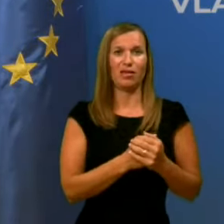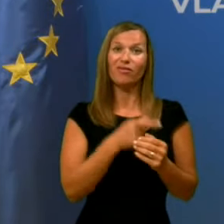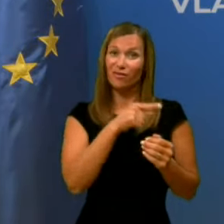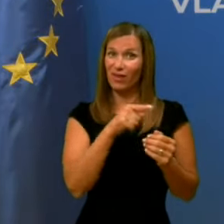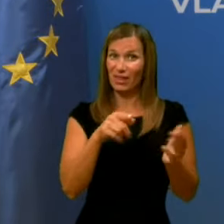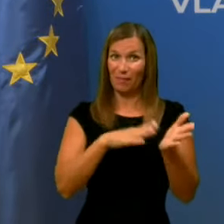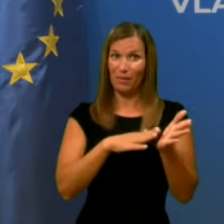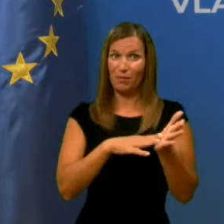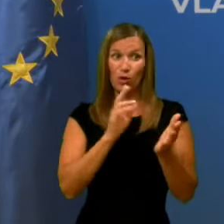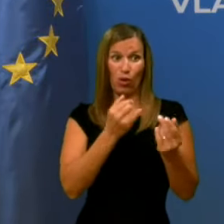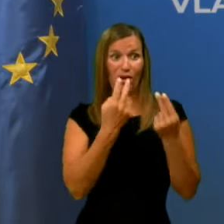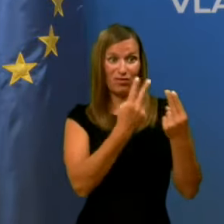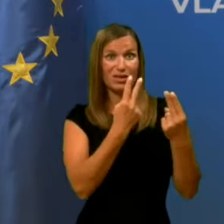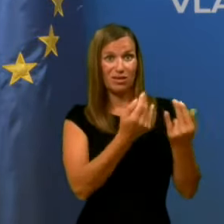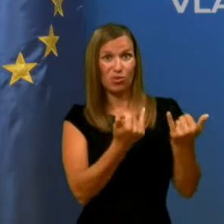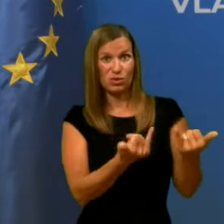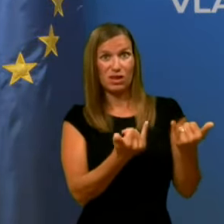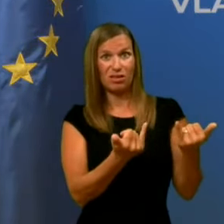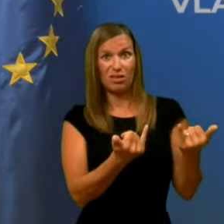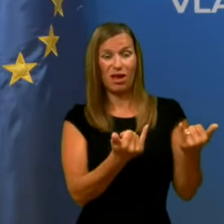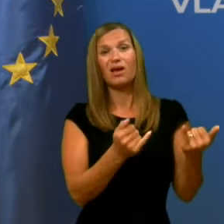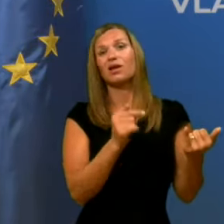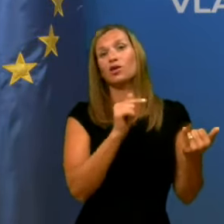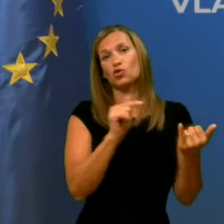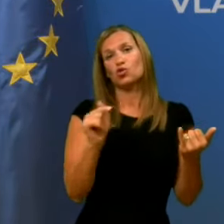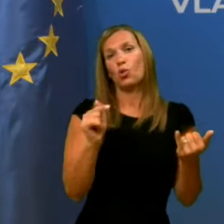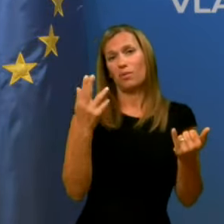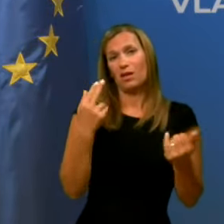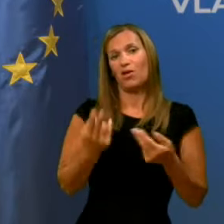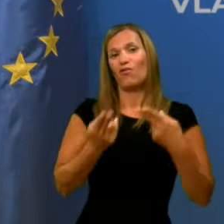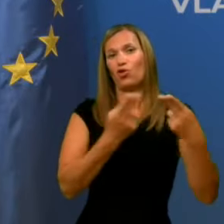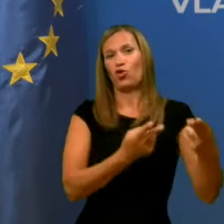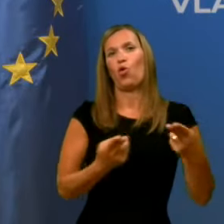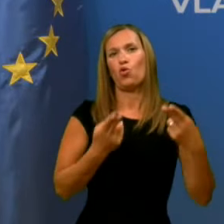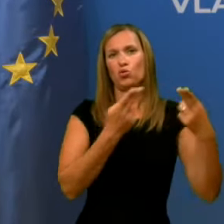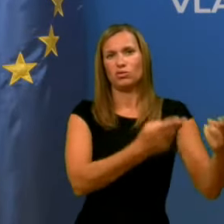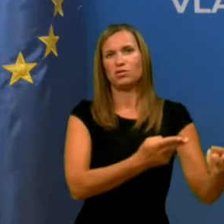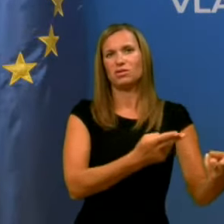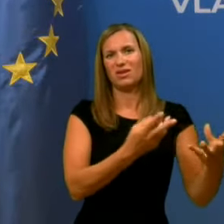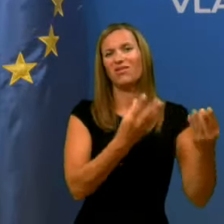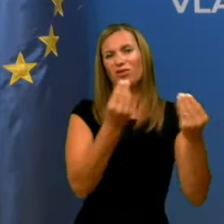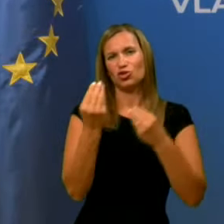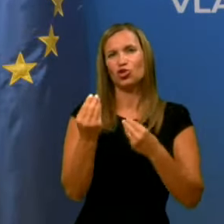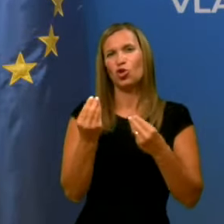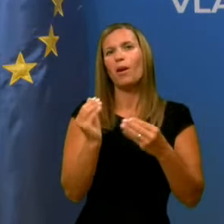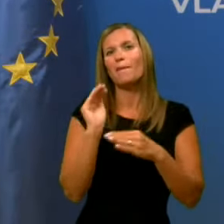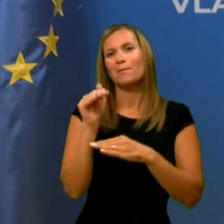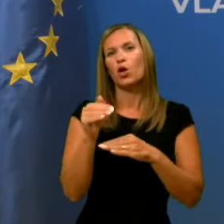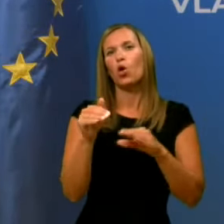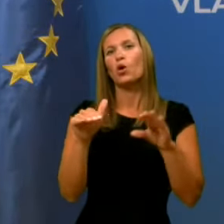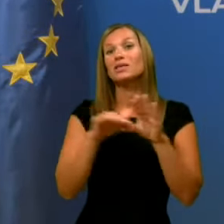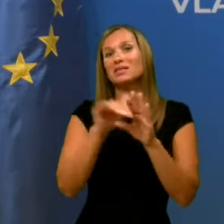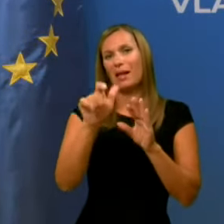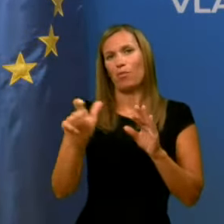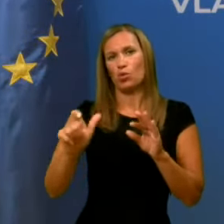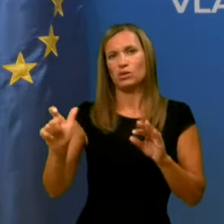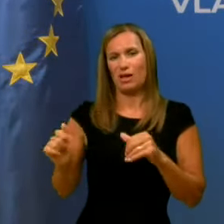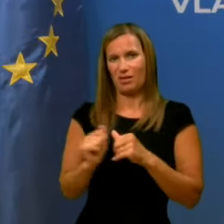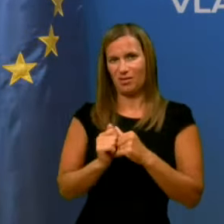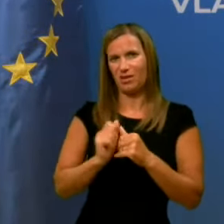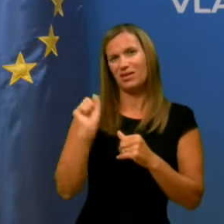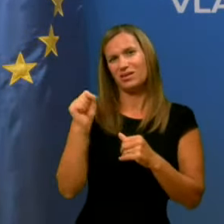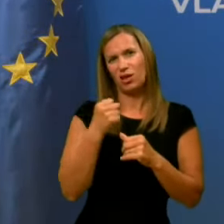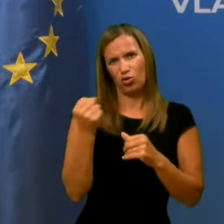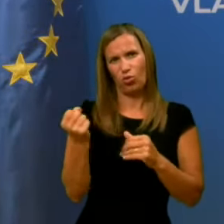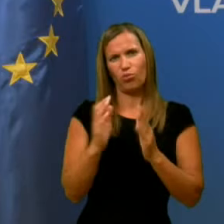ki smo jim zdaj priča, praktično so bili v nosi večinoma preko zaposlenih, tako da tu naj